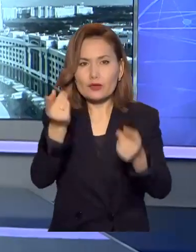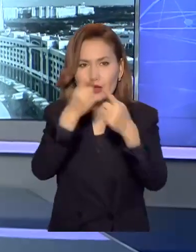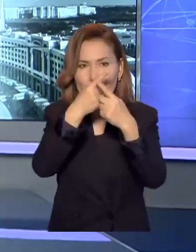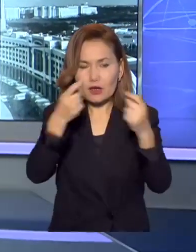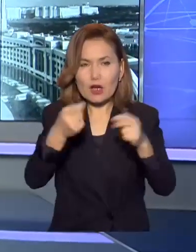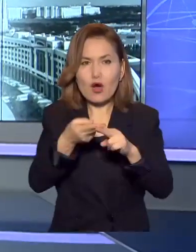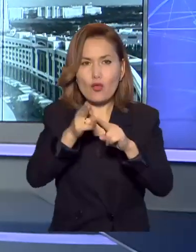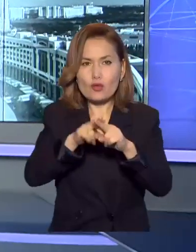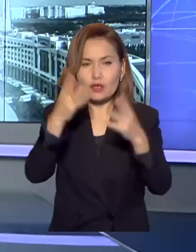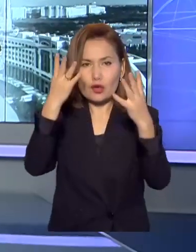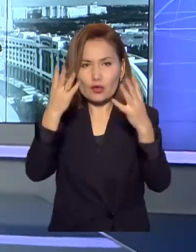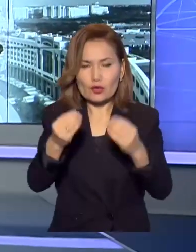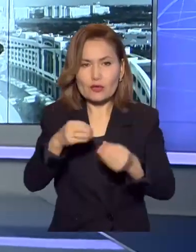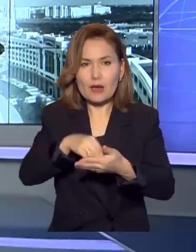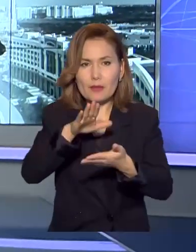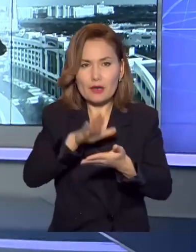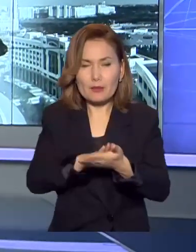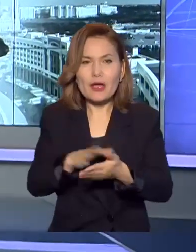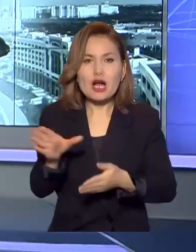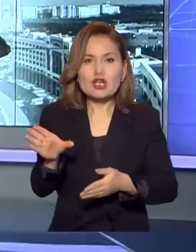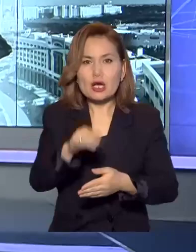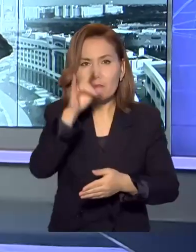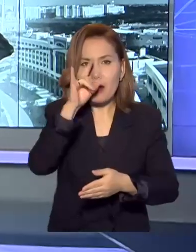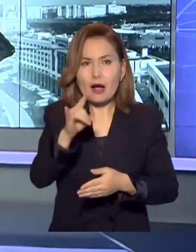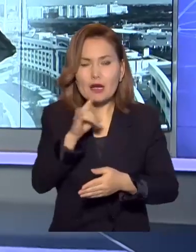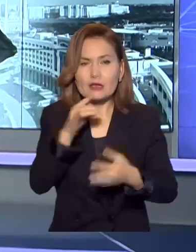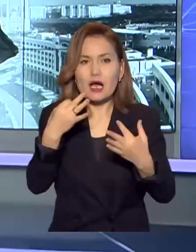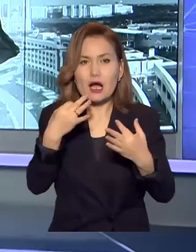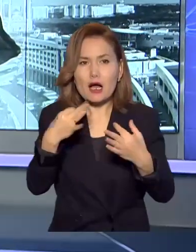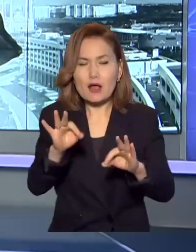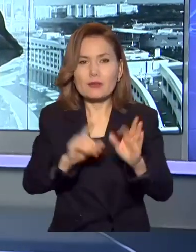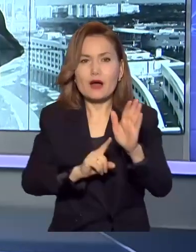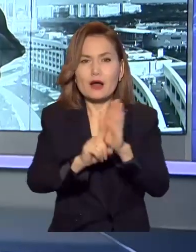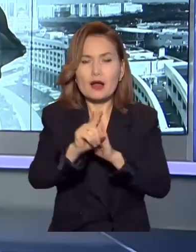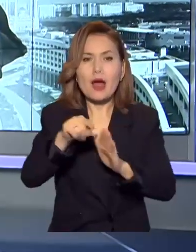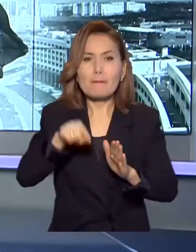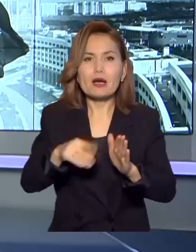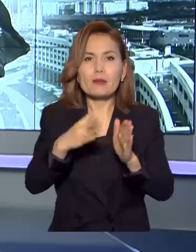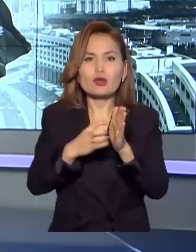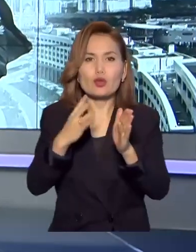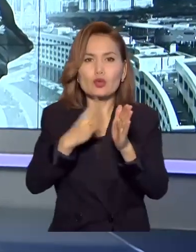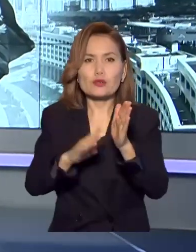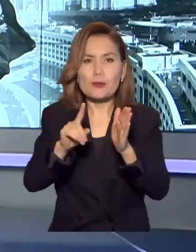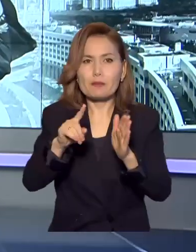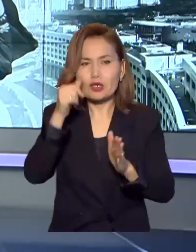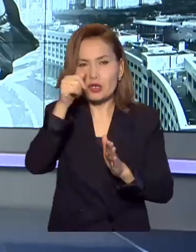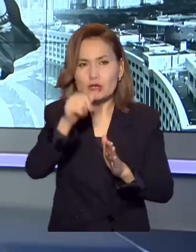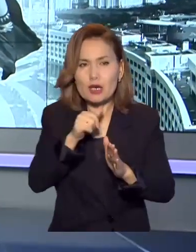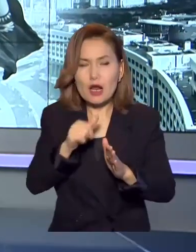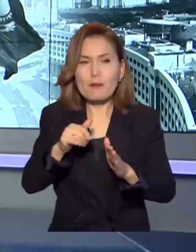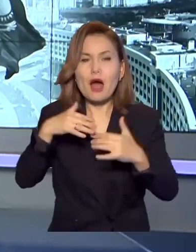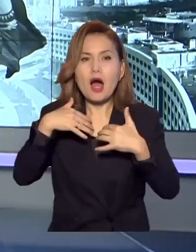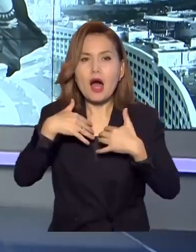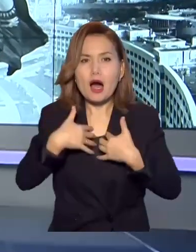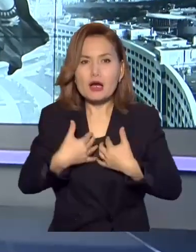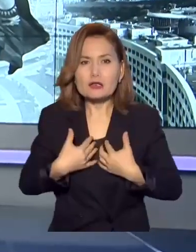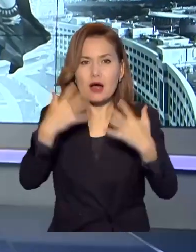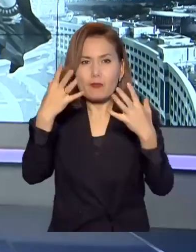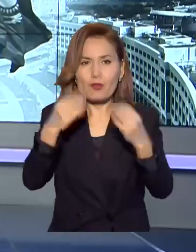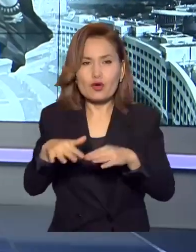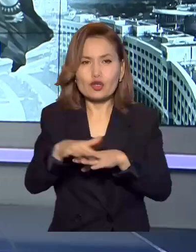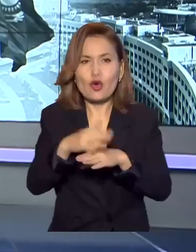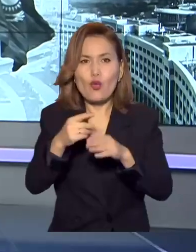осы күнді белгіледі. Жалпы елімізде тәуелсізді қалған 1991 жылдан бері азат тұу күні 11-ші рет